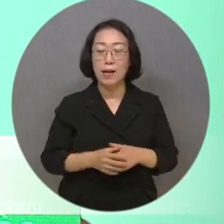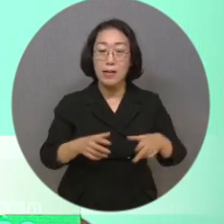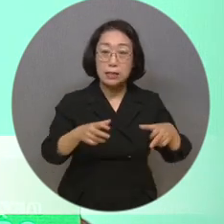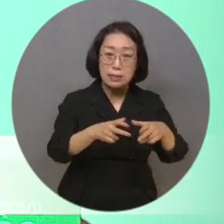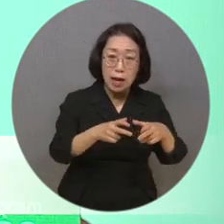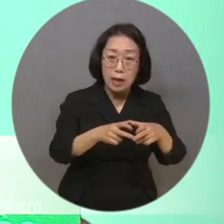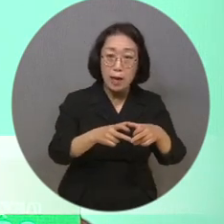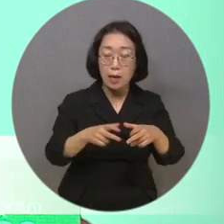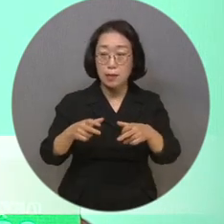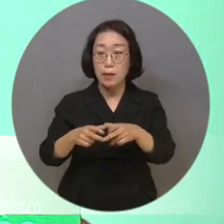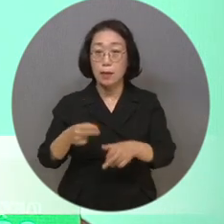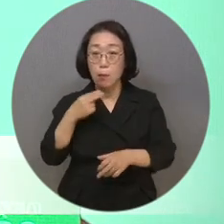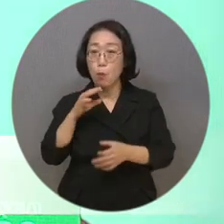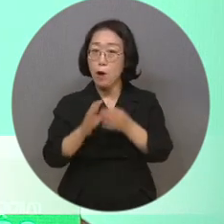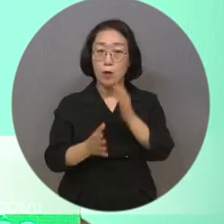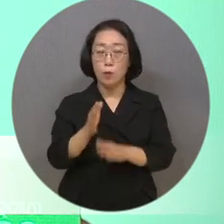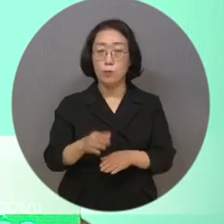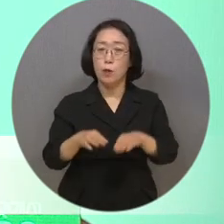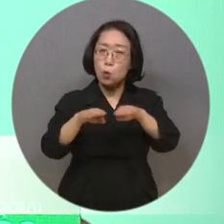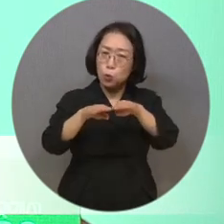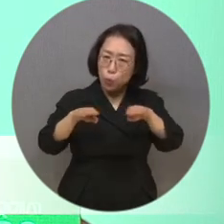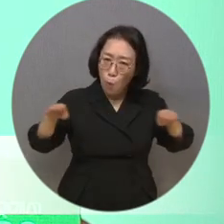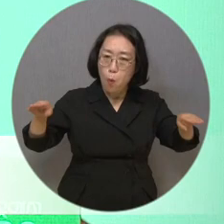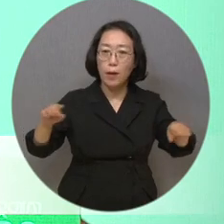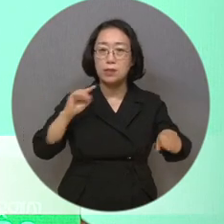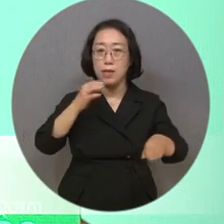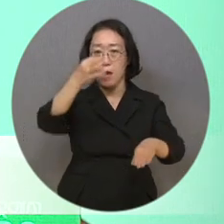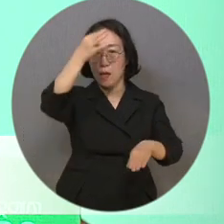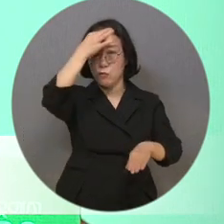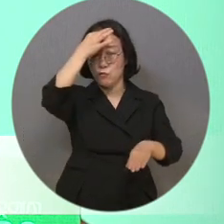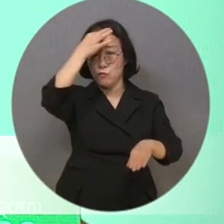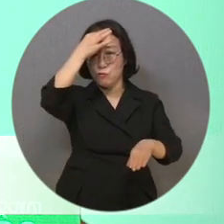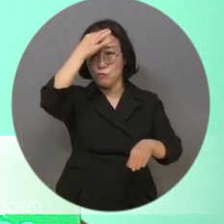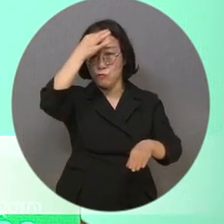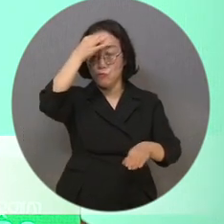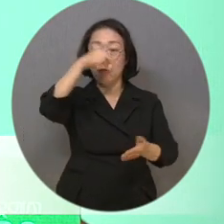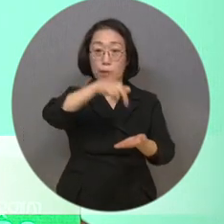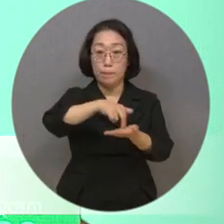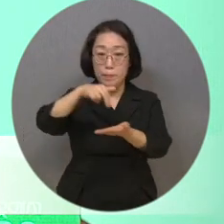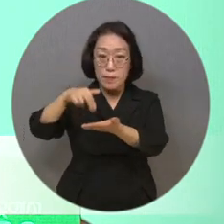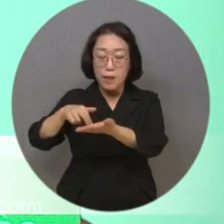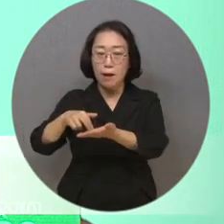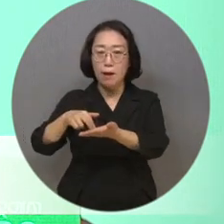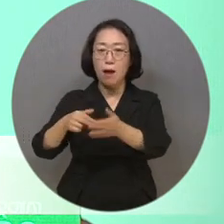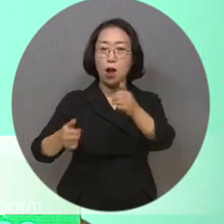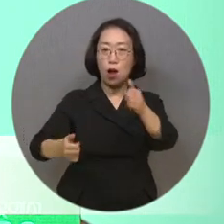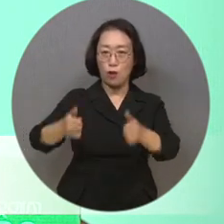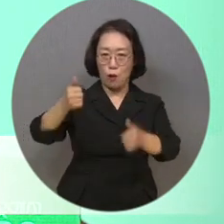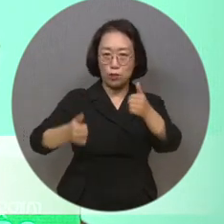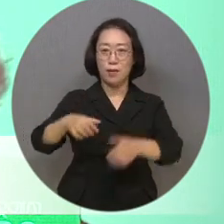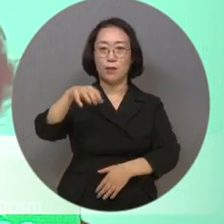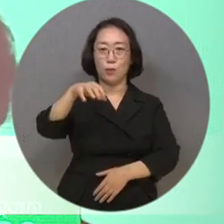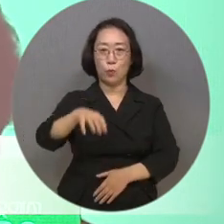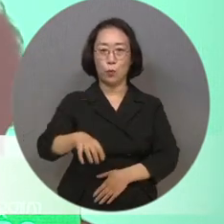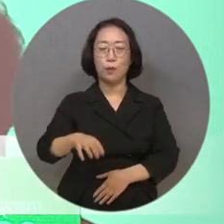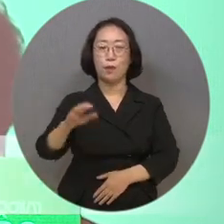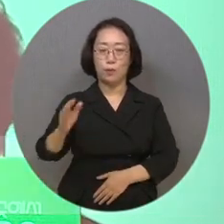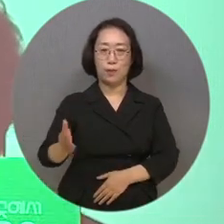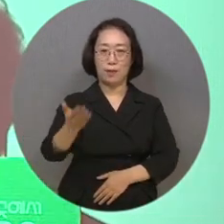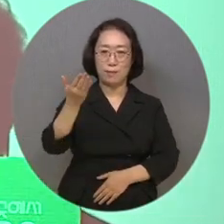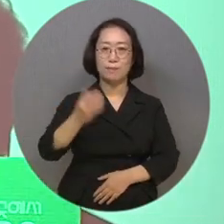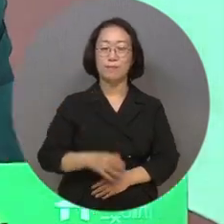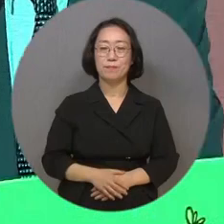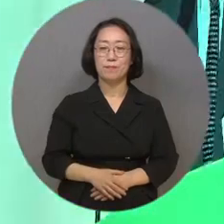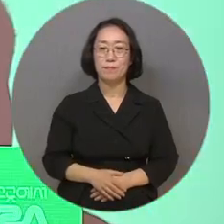비장애인들과 당당히 예술 속으로 경쟁하는 또 무대가 될 겁니다.